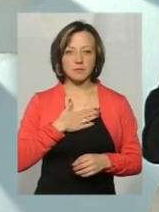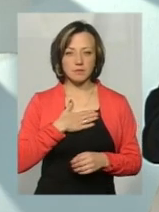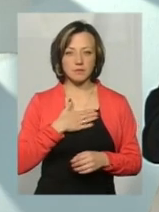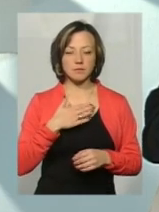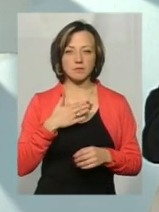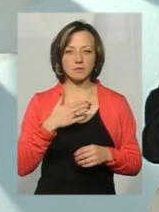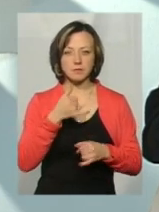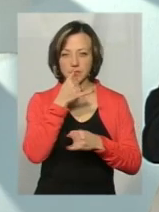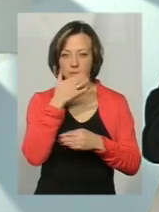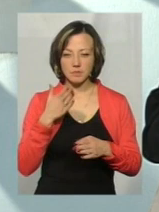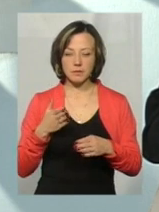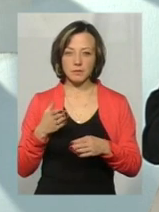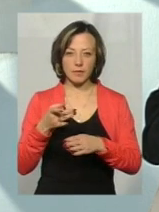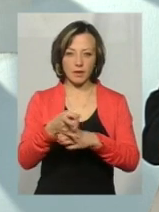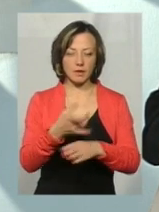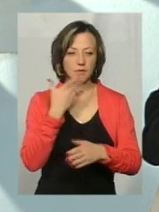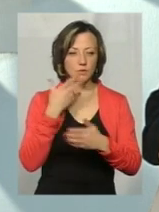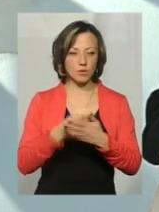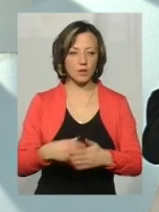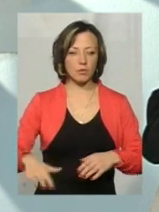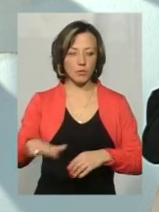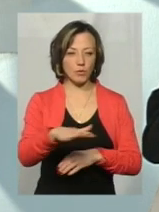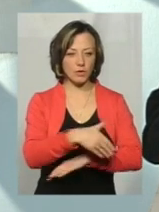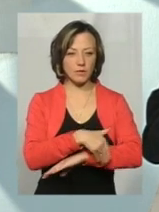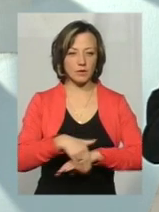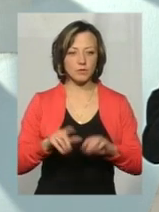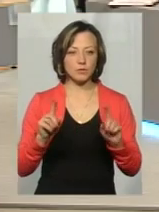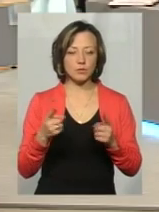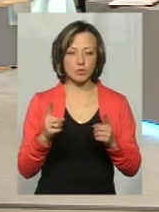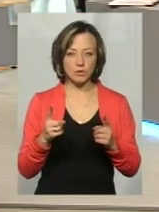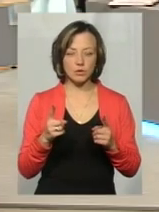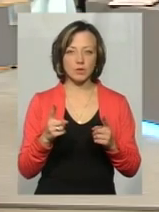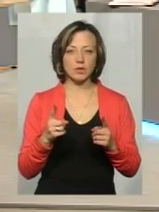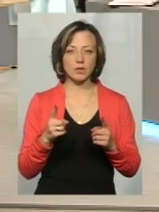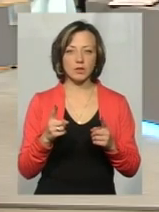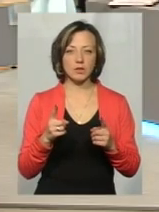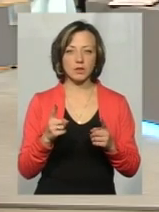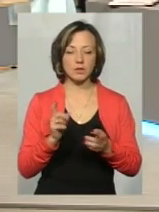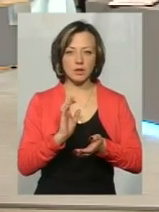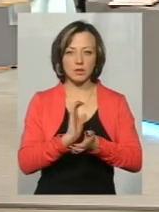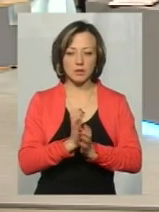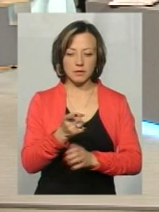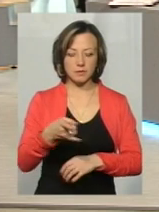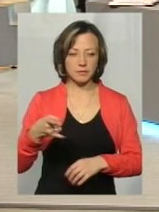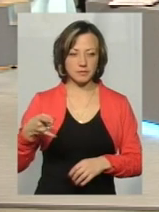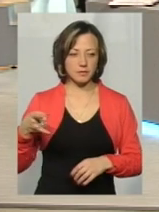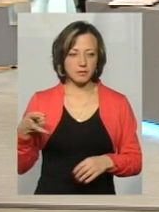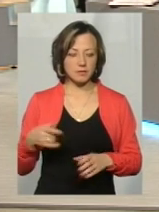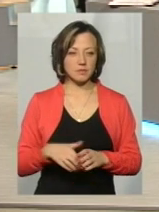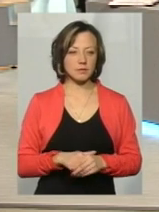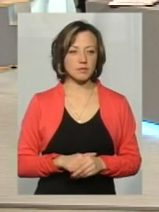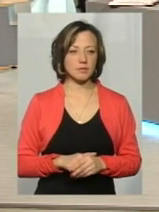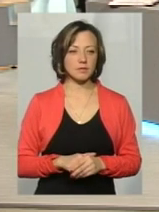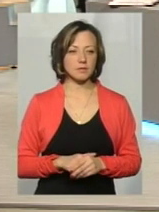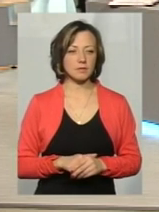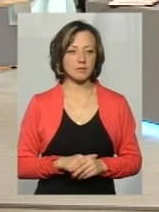і не можна заїхати в своє подвір'я. Тому що з обов'язками тими машинами. Відповідно, що можна